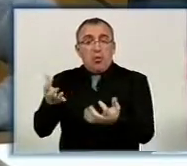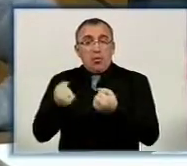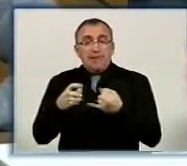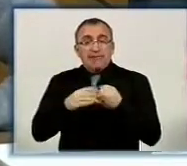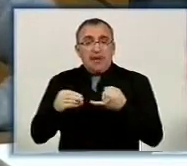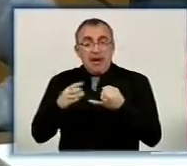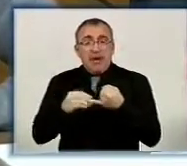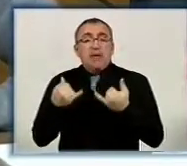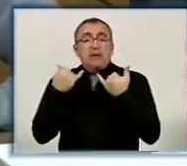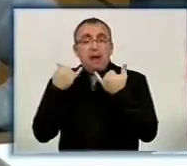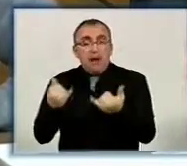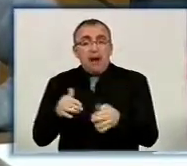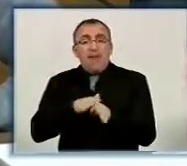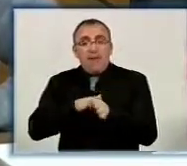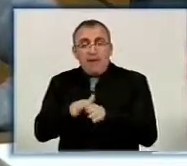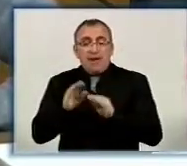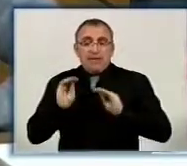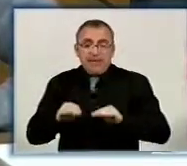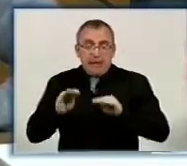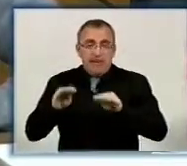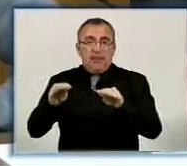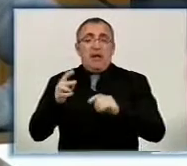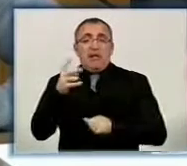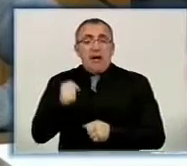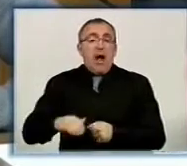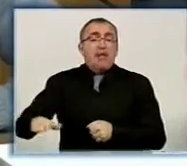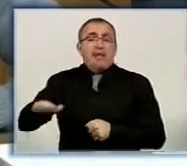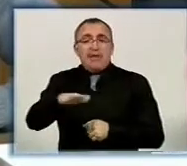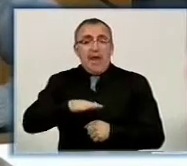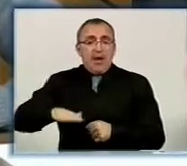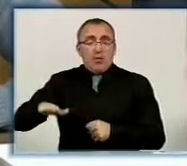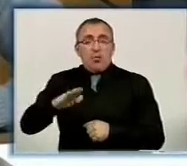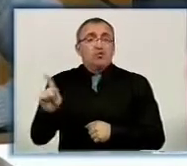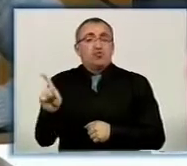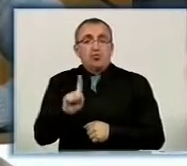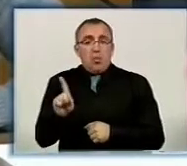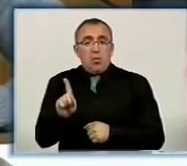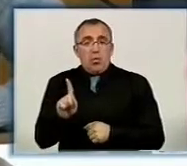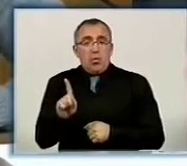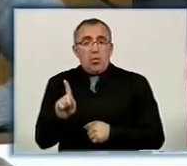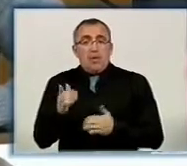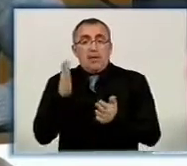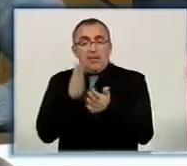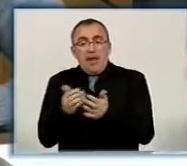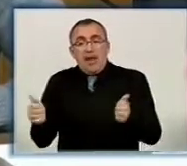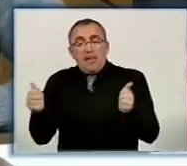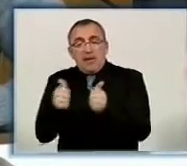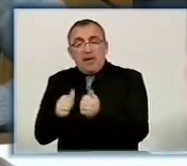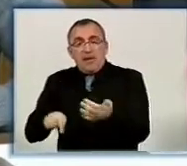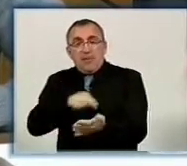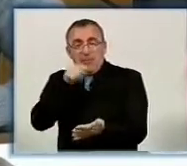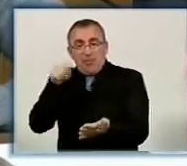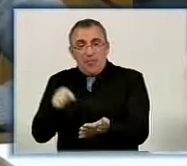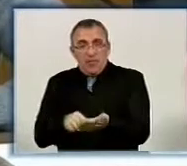ділянки для ведення садівництва на територіях, що є приміською зоною міста